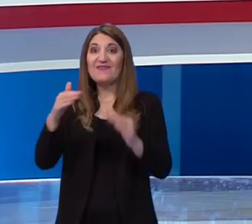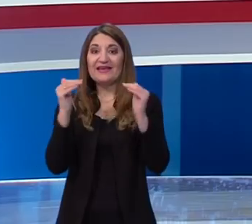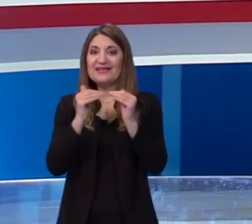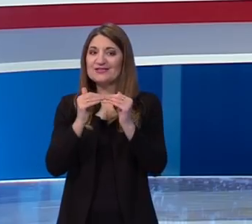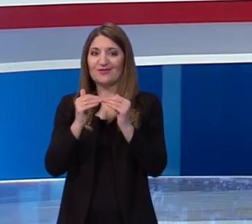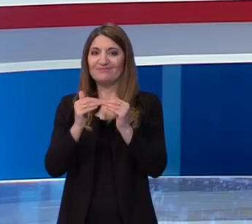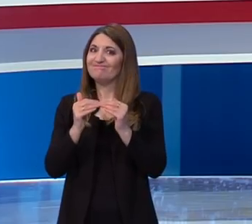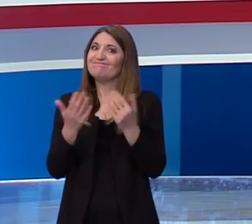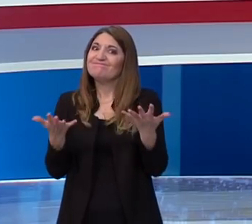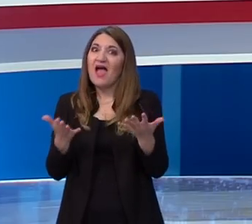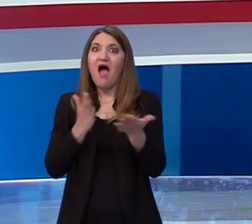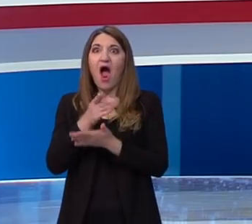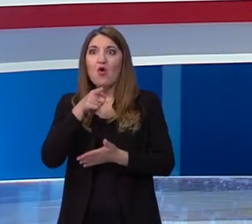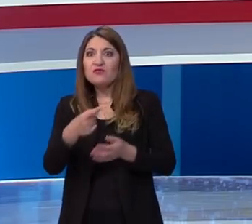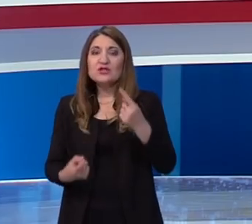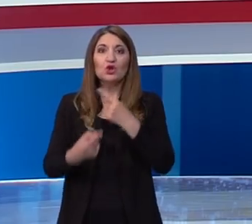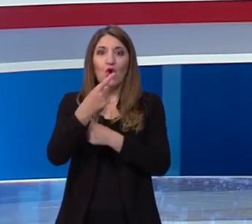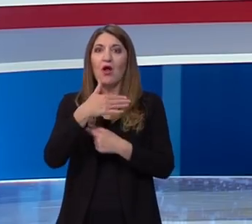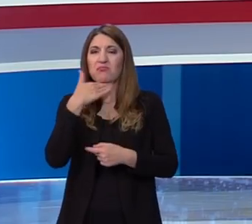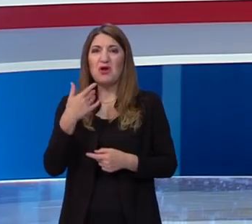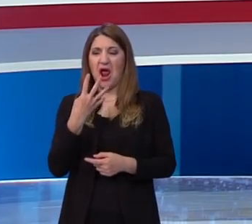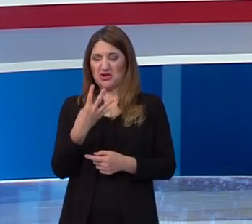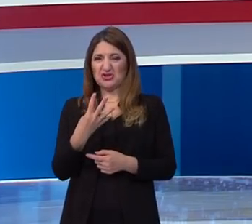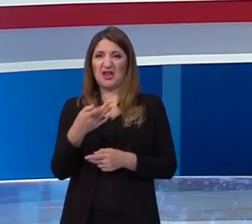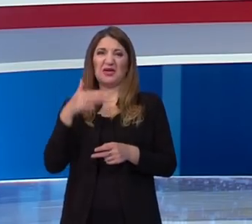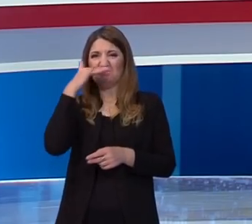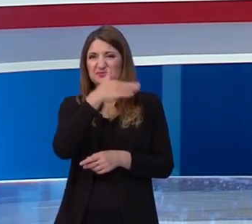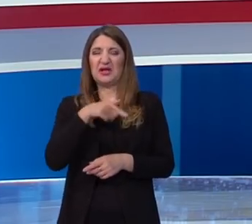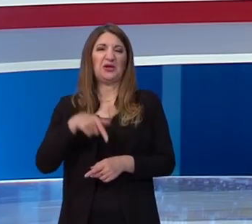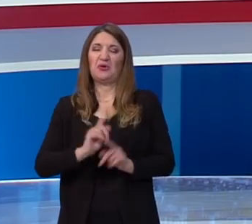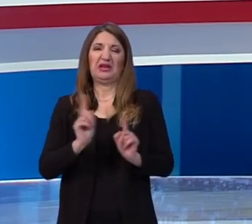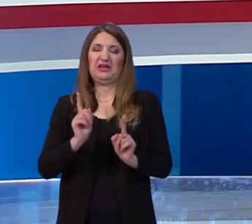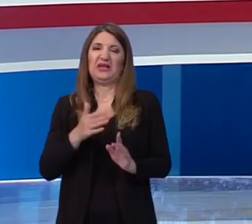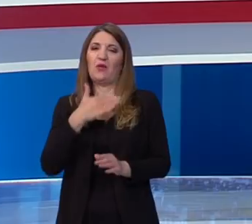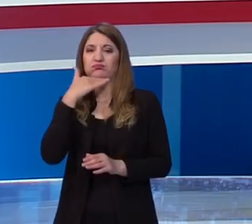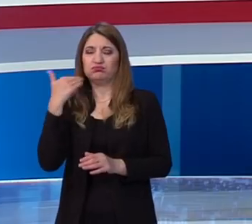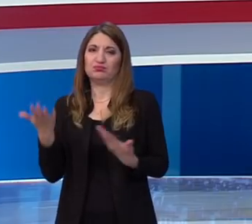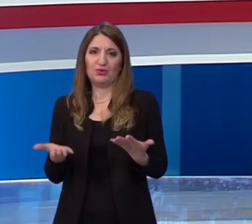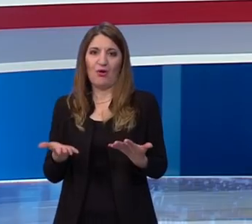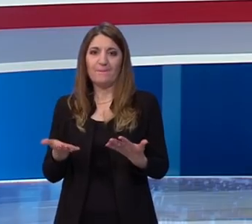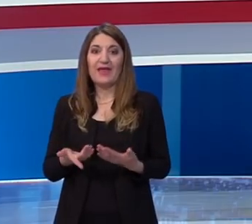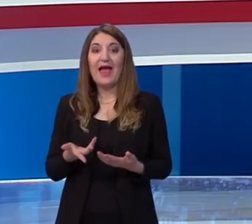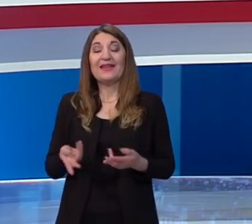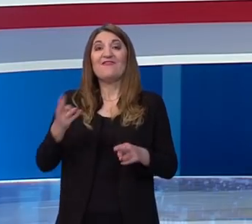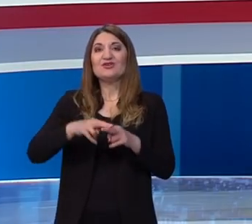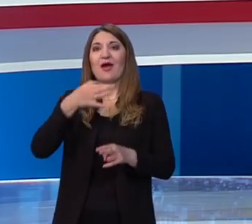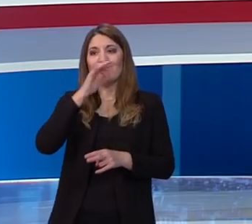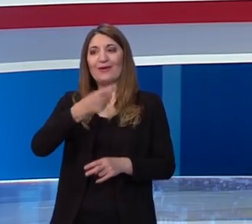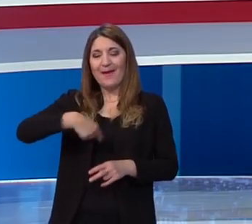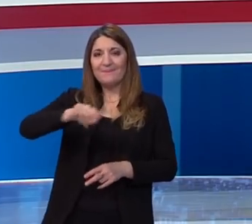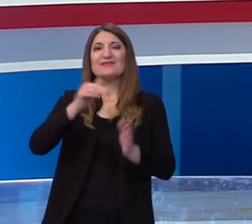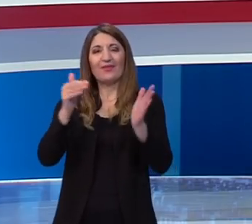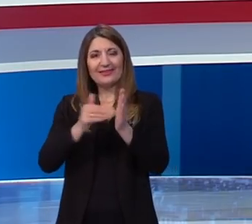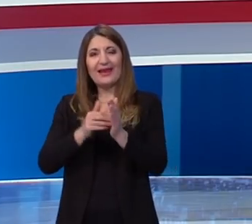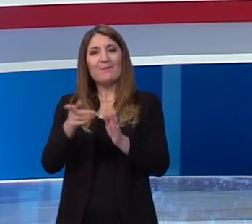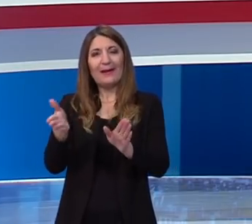ne bi vrijedili ste kriteriji za sve ljude, ali četiri čovjeka ne mogu srušiti cijeli sustav. Definitivno bi bilo bolje da smo se cijepili i